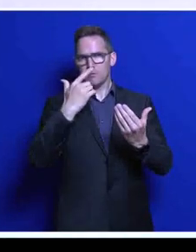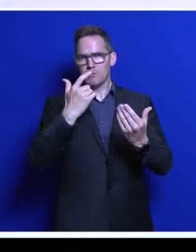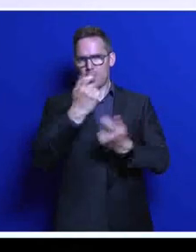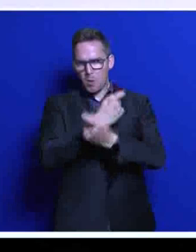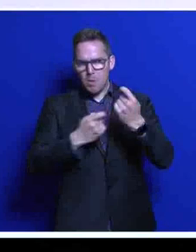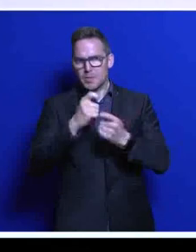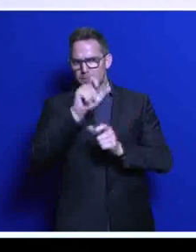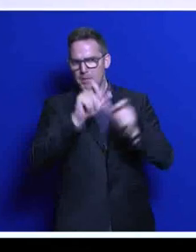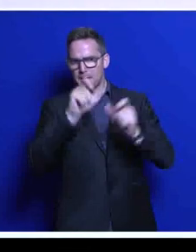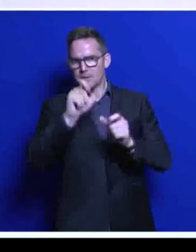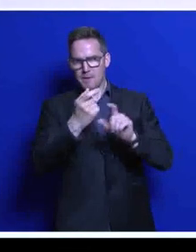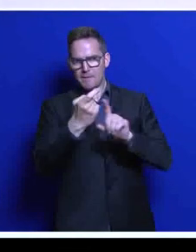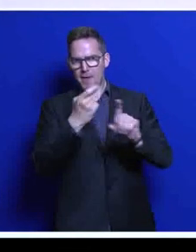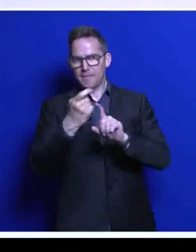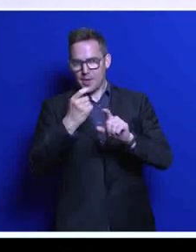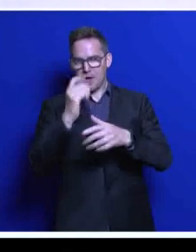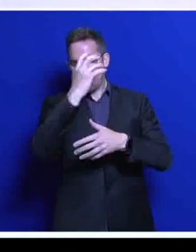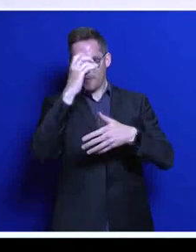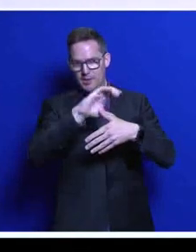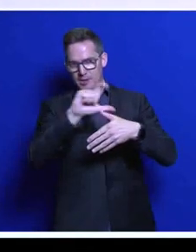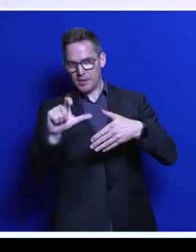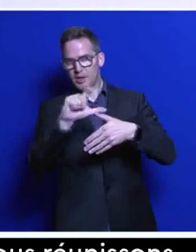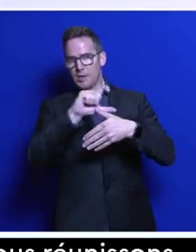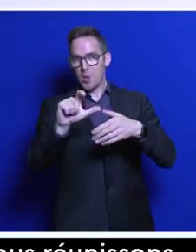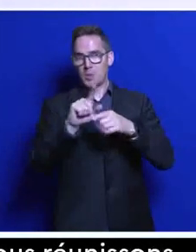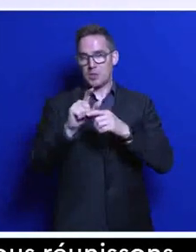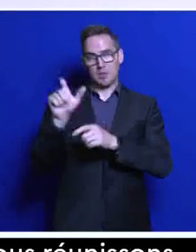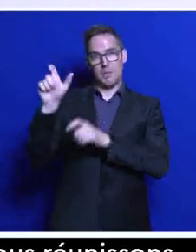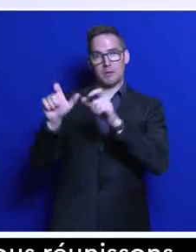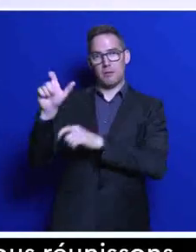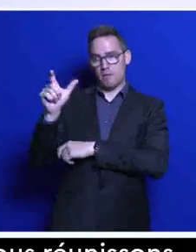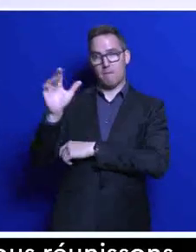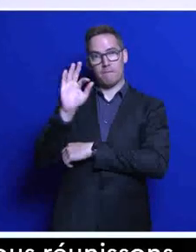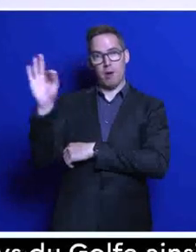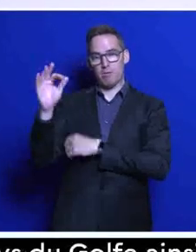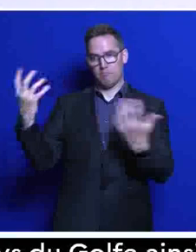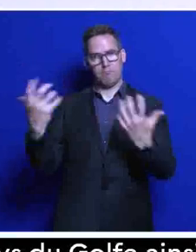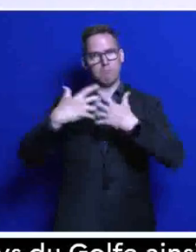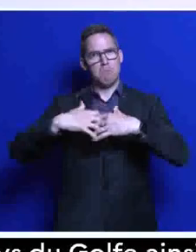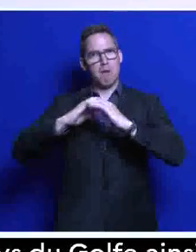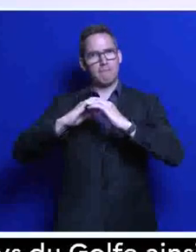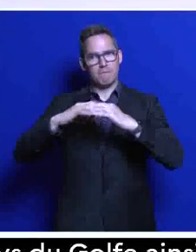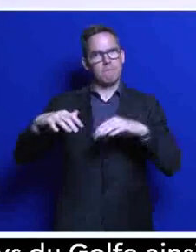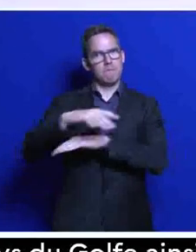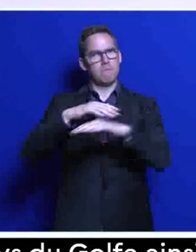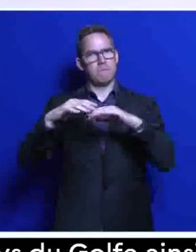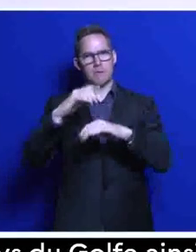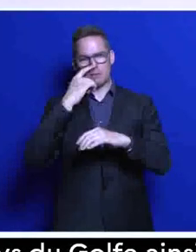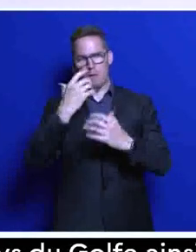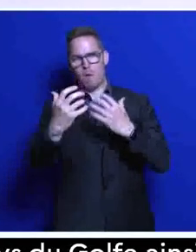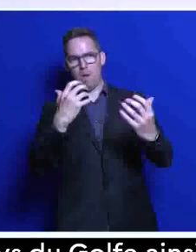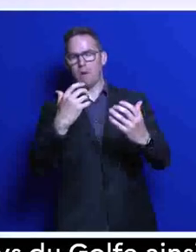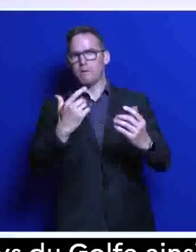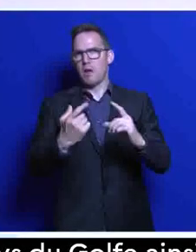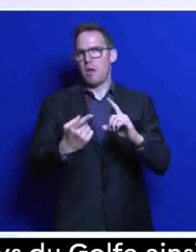ainsi que leurs partenaires français. Je pense que c'est le témoignage le plus éclatant de l